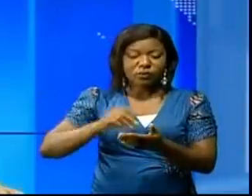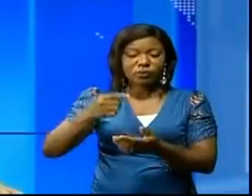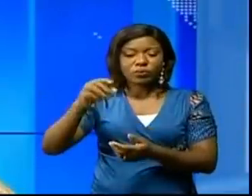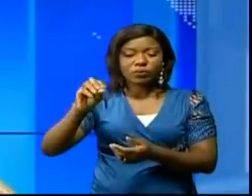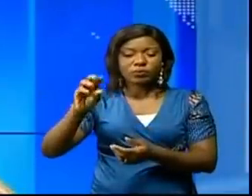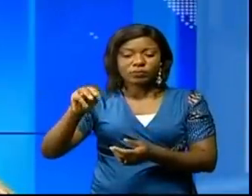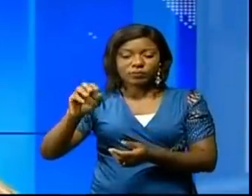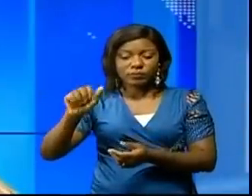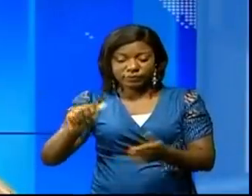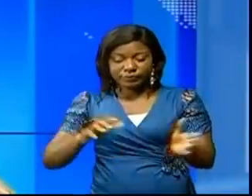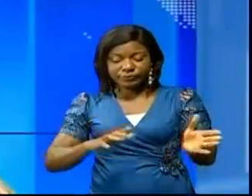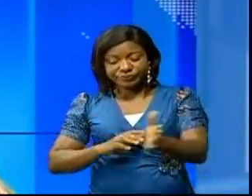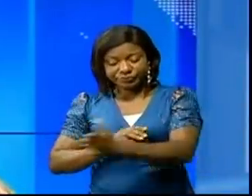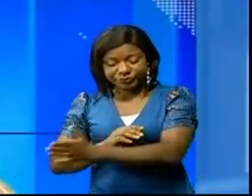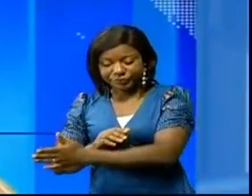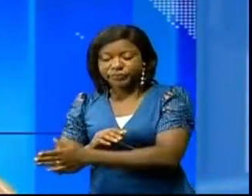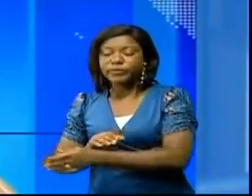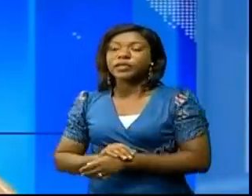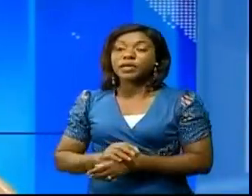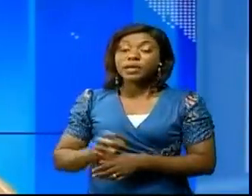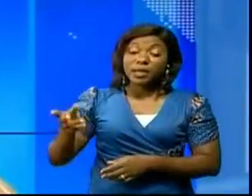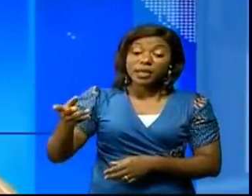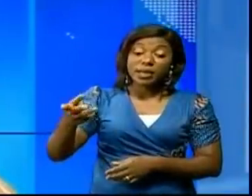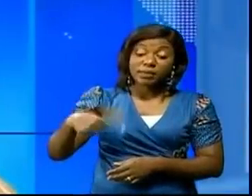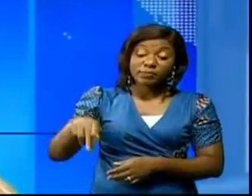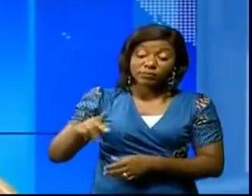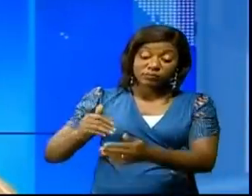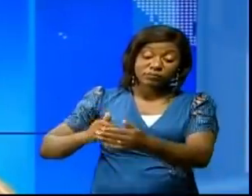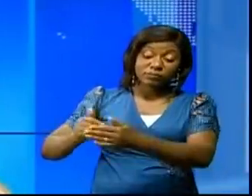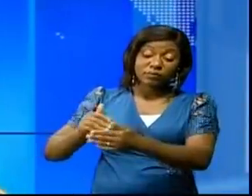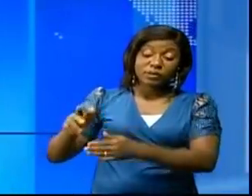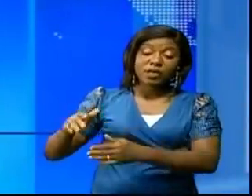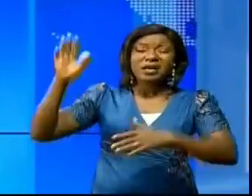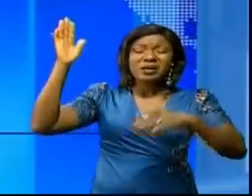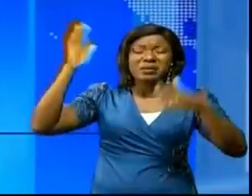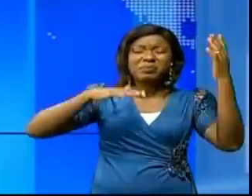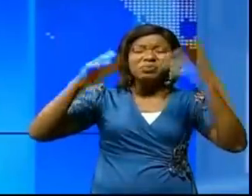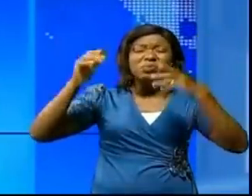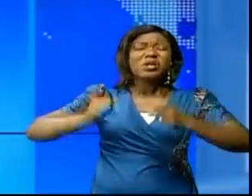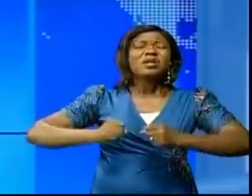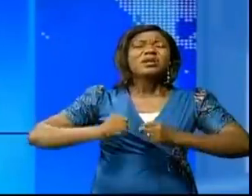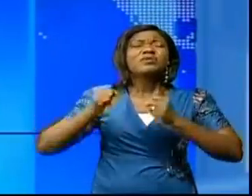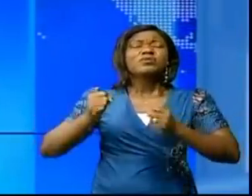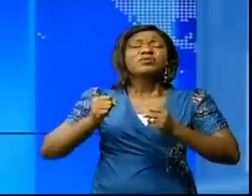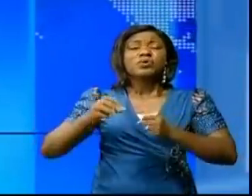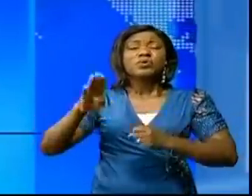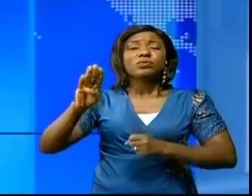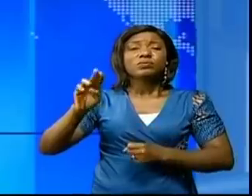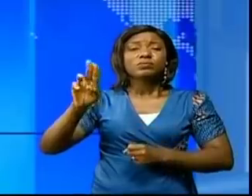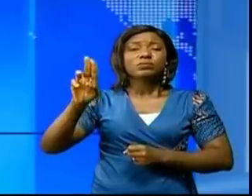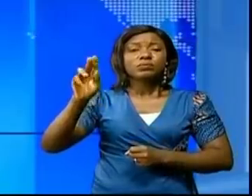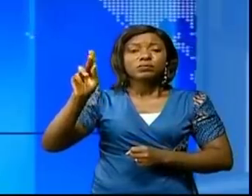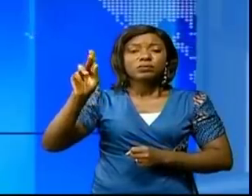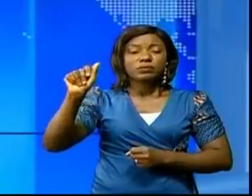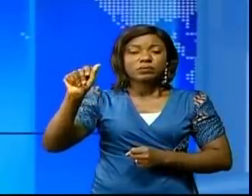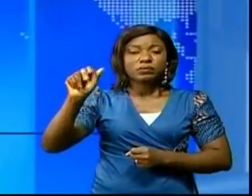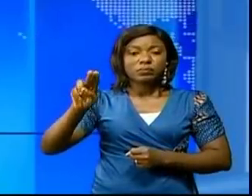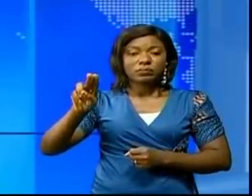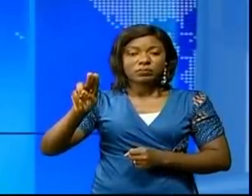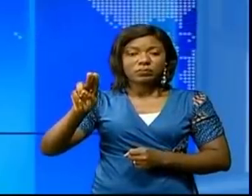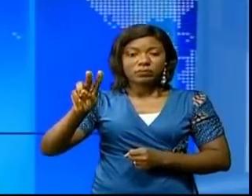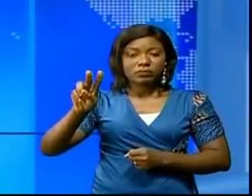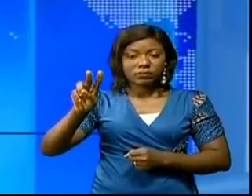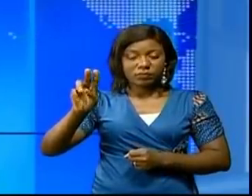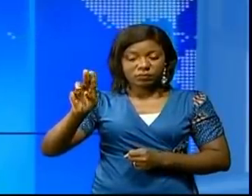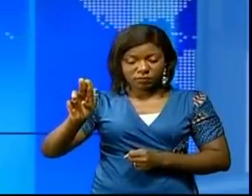Et dans la province voisine, une pluie diluvienne s'est abattue sur Boukavou et les territoires environnants. Cette pluie a